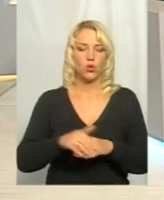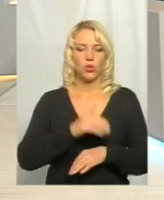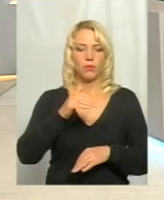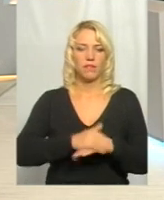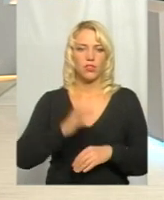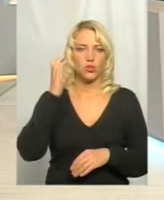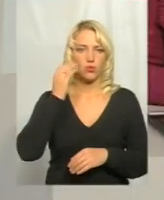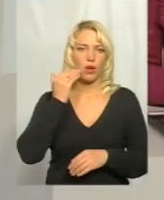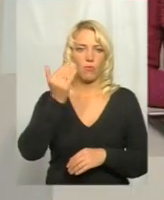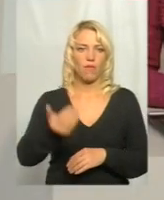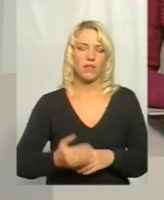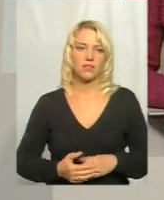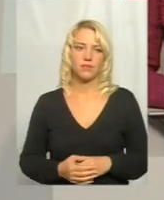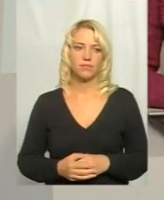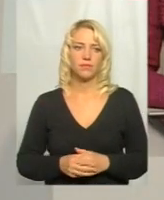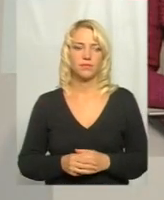слухаємо вас.